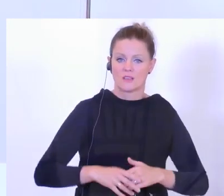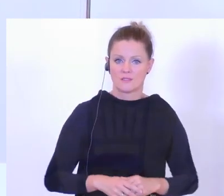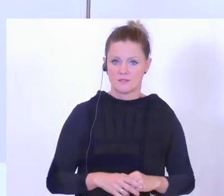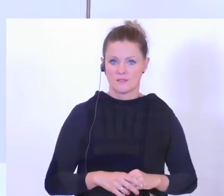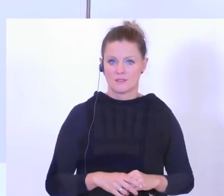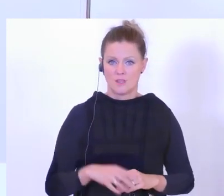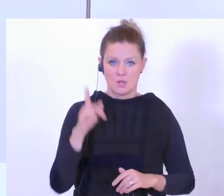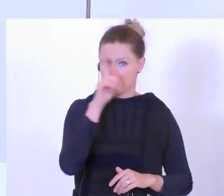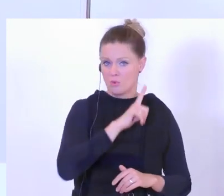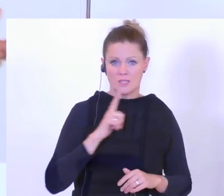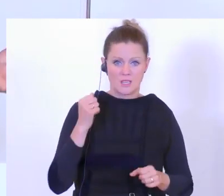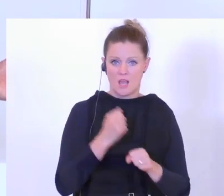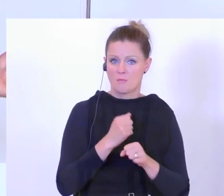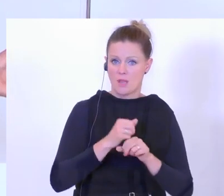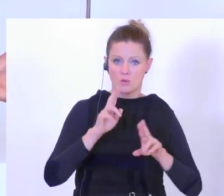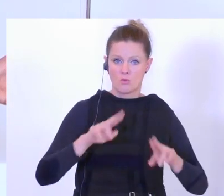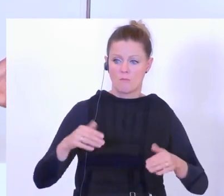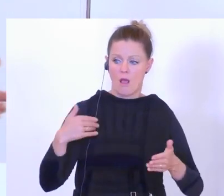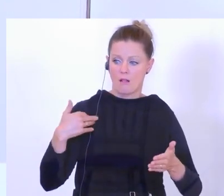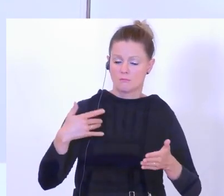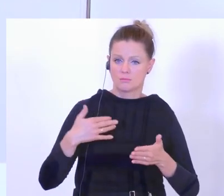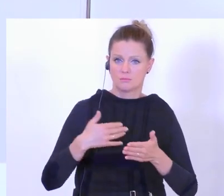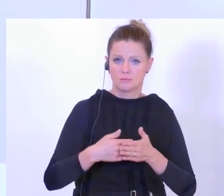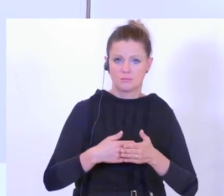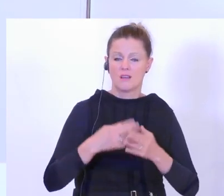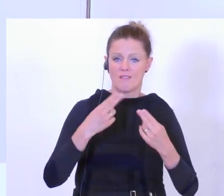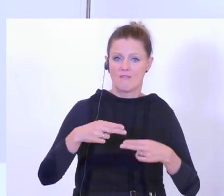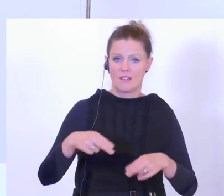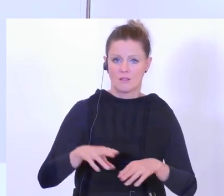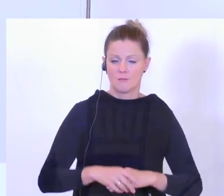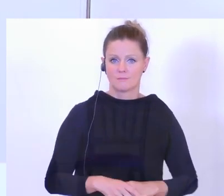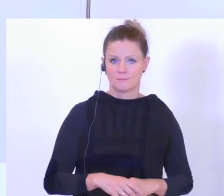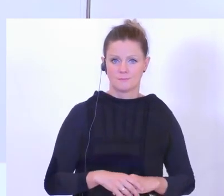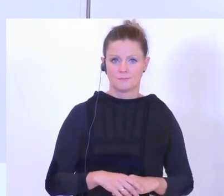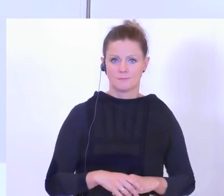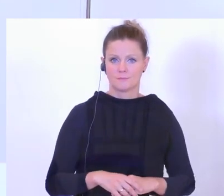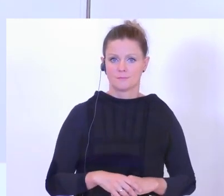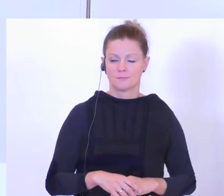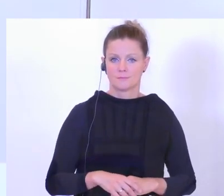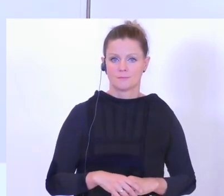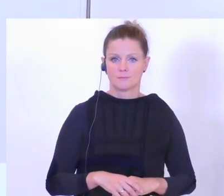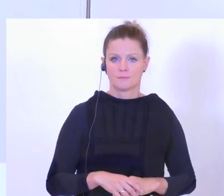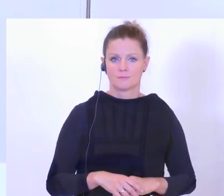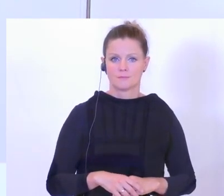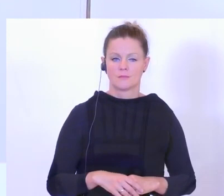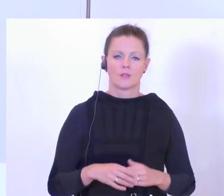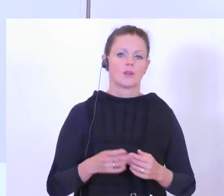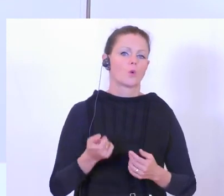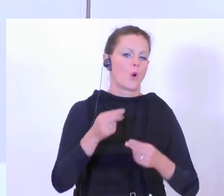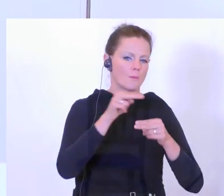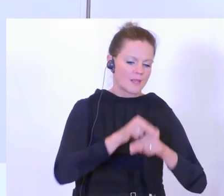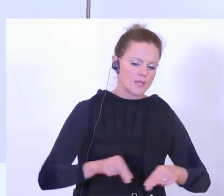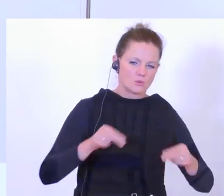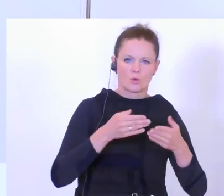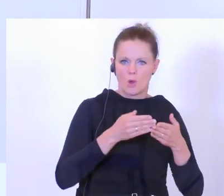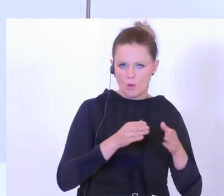Polizeiarbeit ganz normal weitergehen, so wie sie bisher jetzt auch schon in der Coronavirus-Zeit war. In der Frage dann, wenn es um die Restauranteröffnungen geht